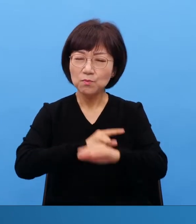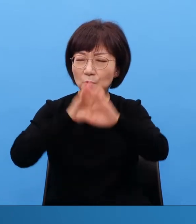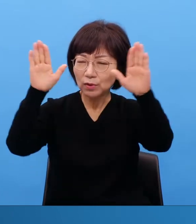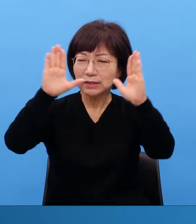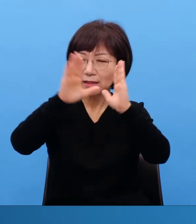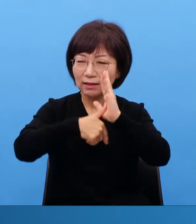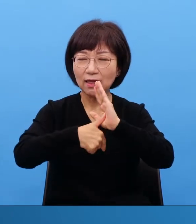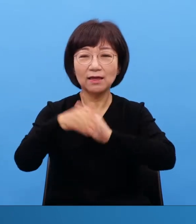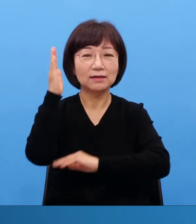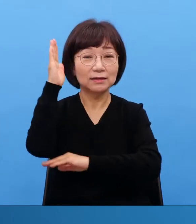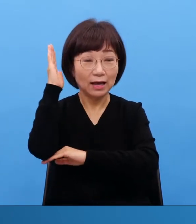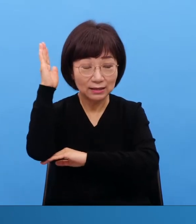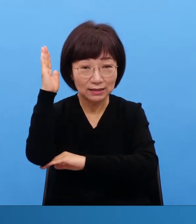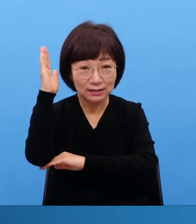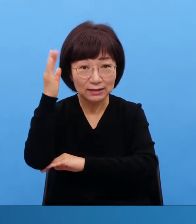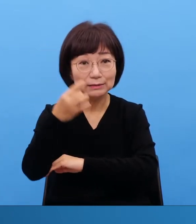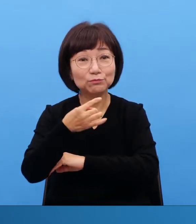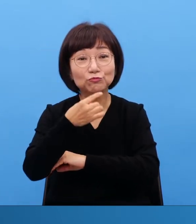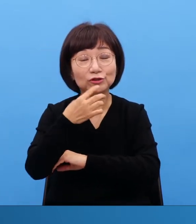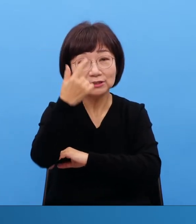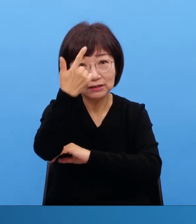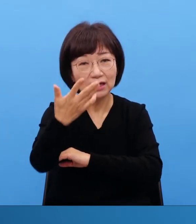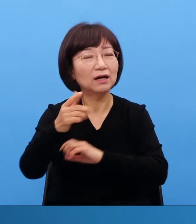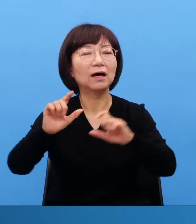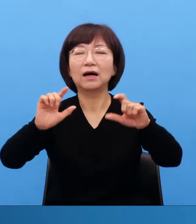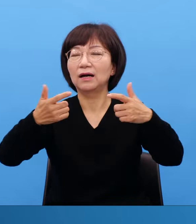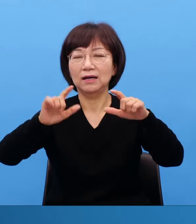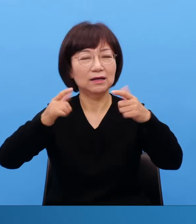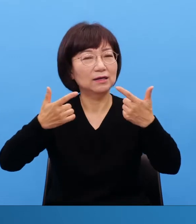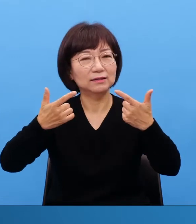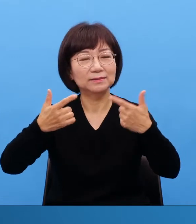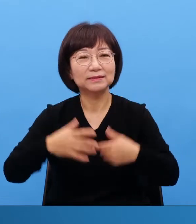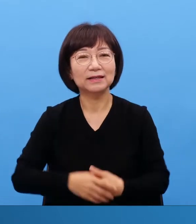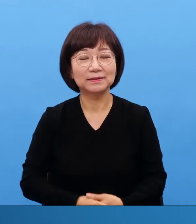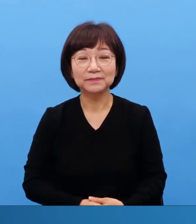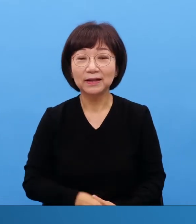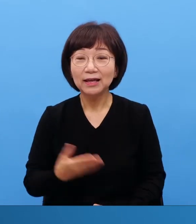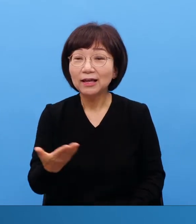우리 성노아 산업인들이 받아야 될 게 너무 많아요